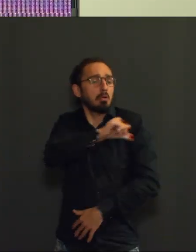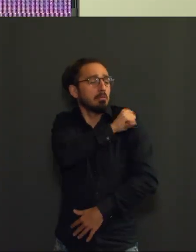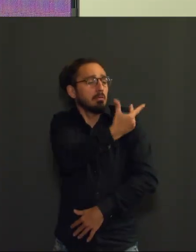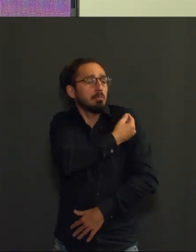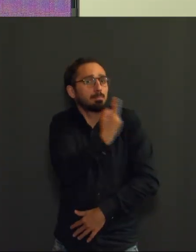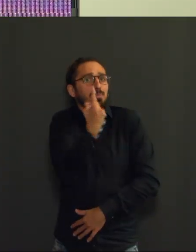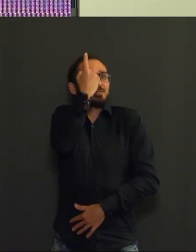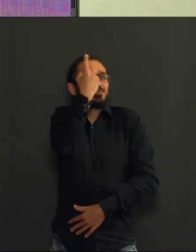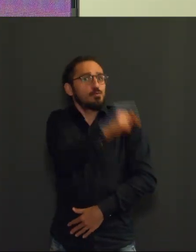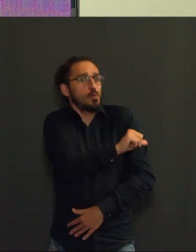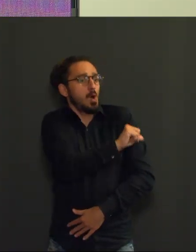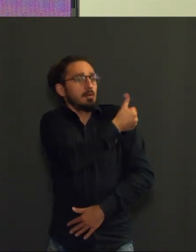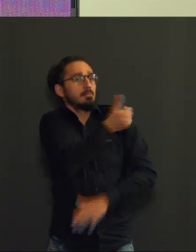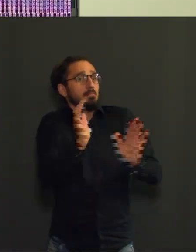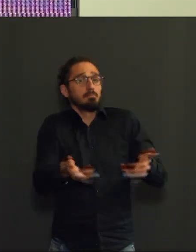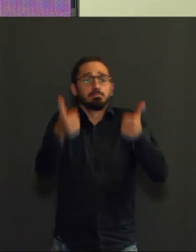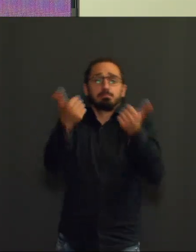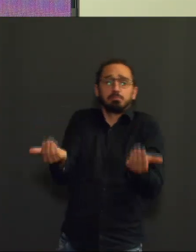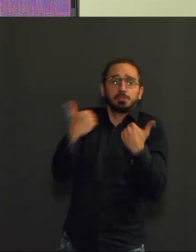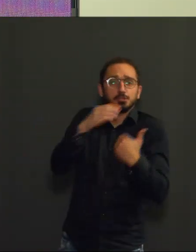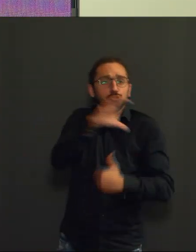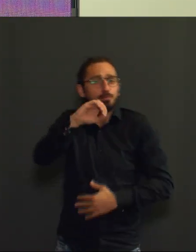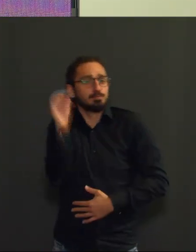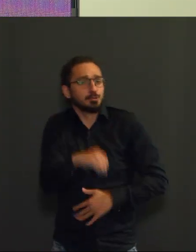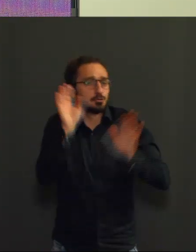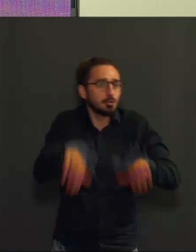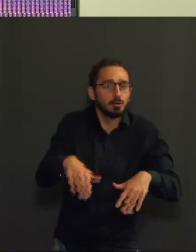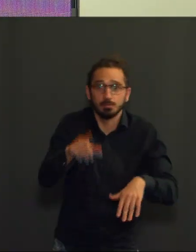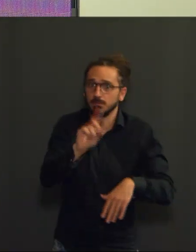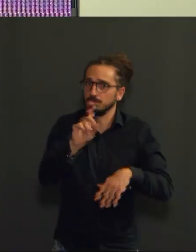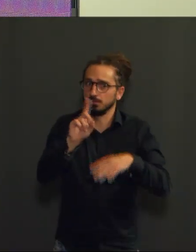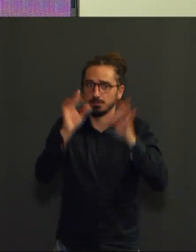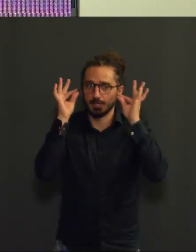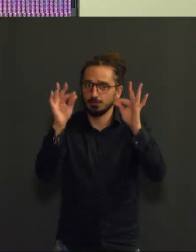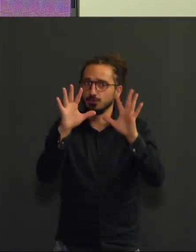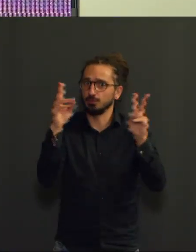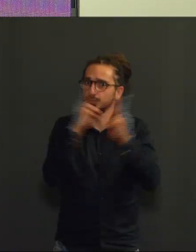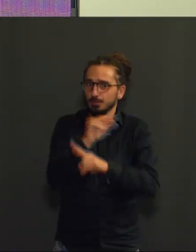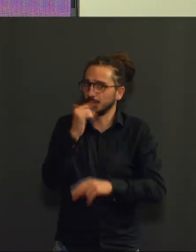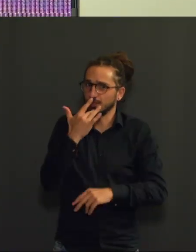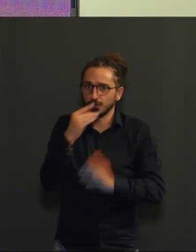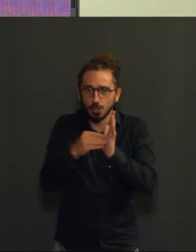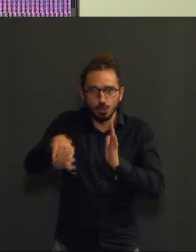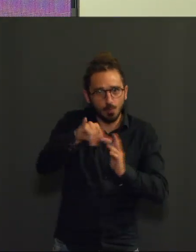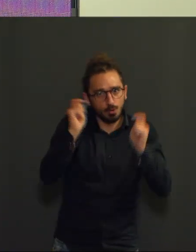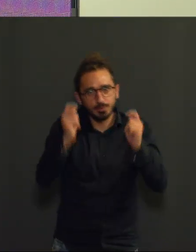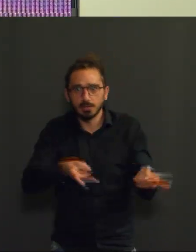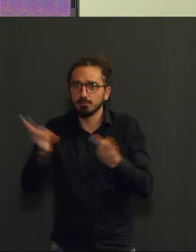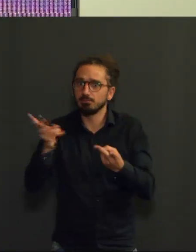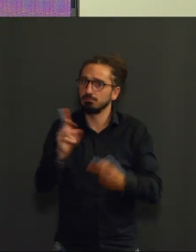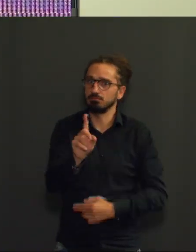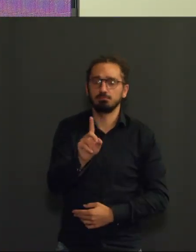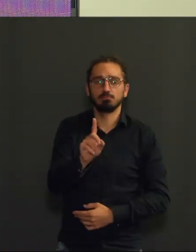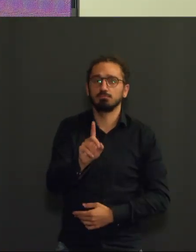et que tout est terminé. La campagne de vaccination bat son plein, mais il faut bien savoir que ce n'est pas